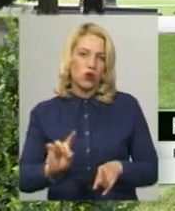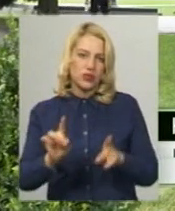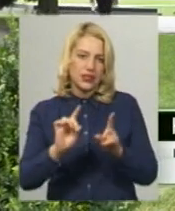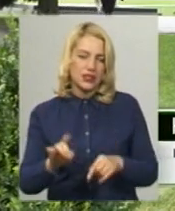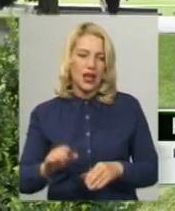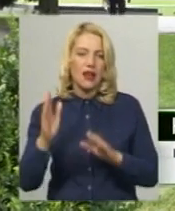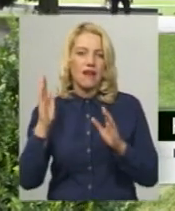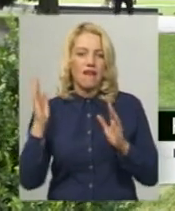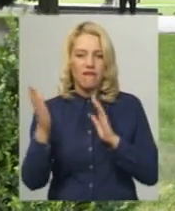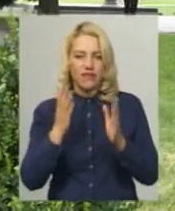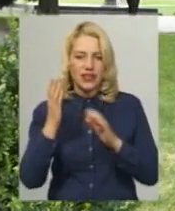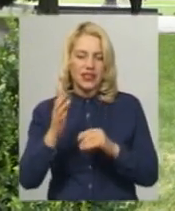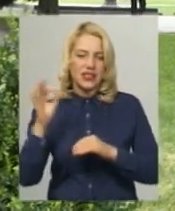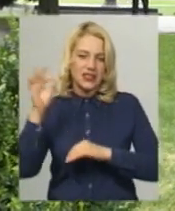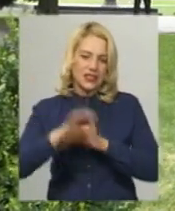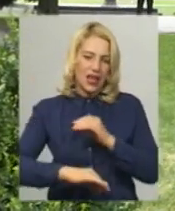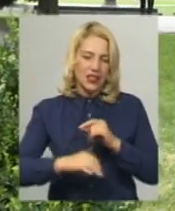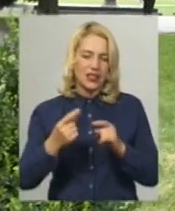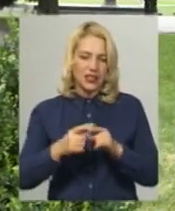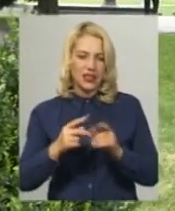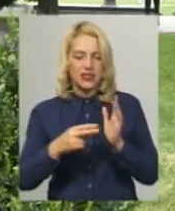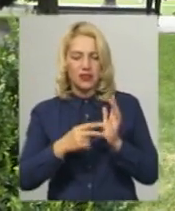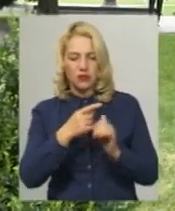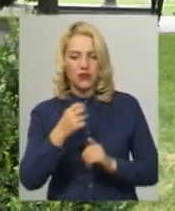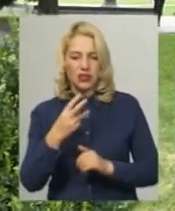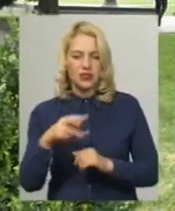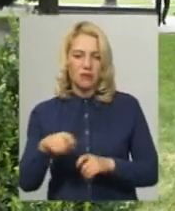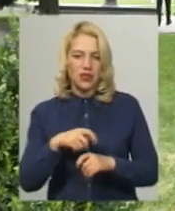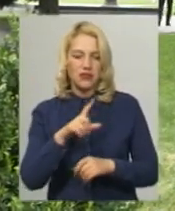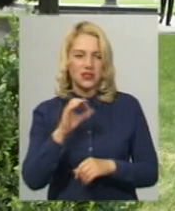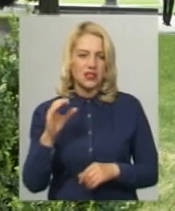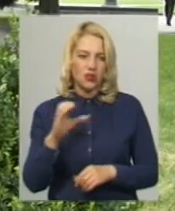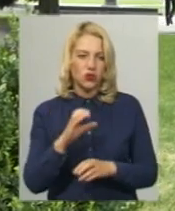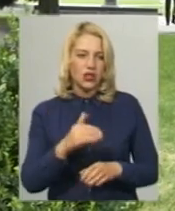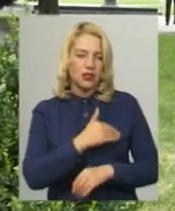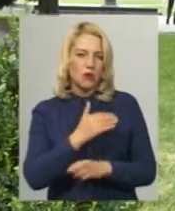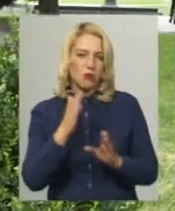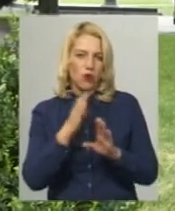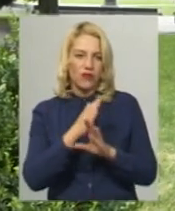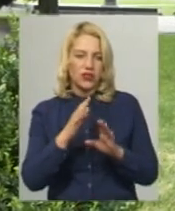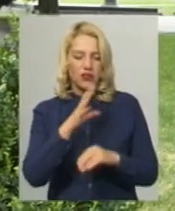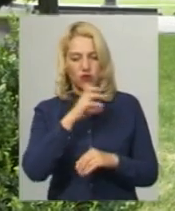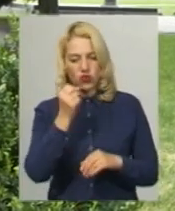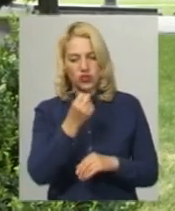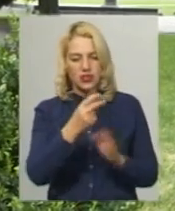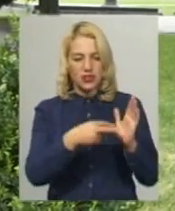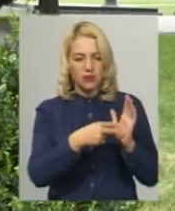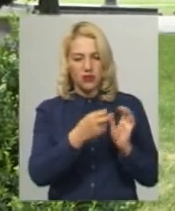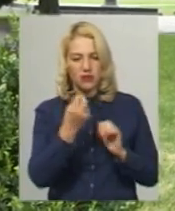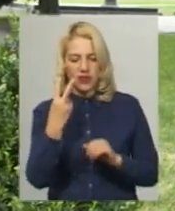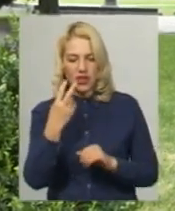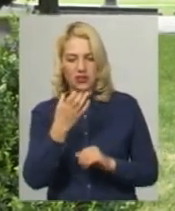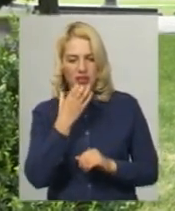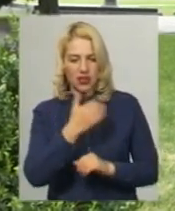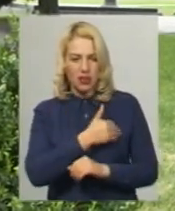Вітер західний 7-12 метрів за секунду поривчастий. Температура повітря по області вночі 7-12 градусів тепла, в